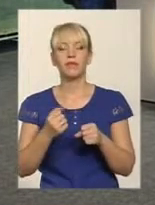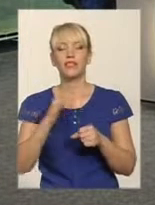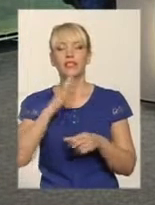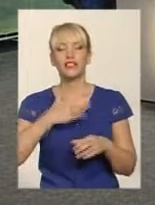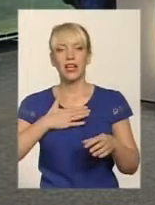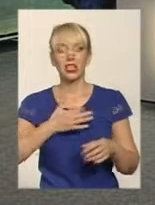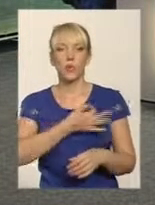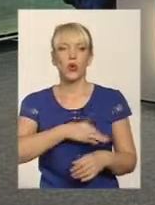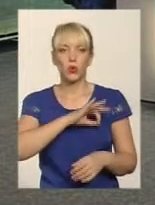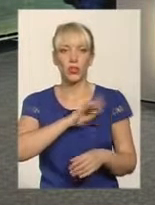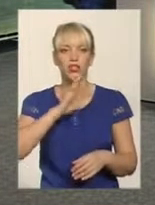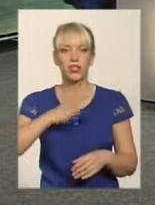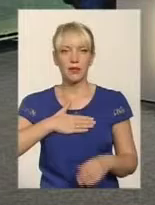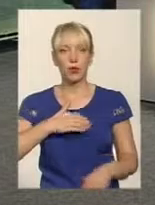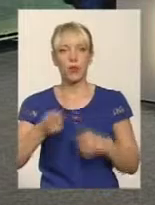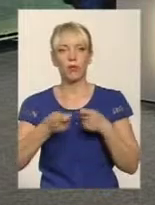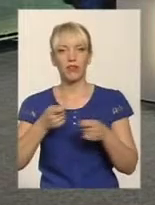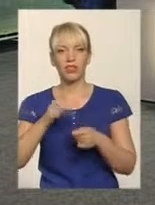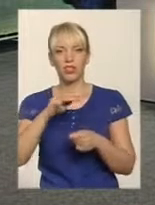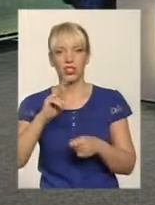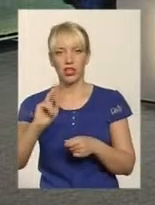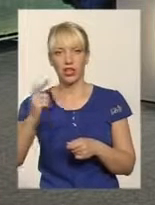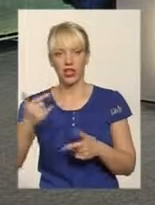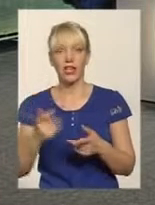Державний бюджет